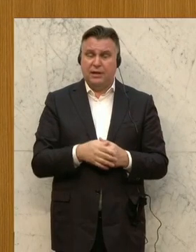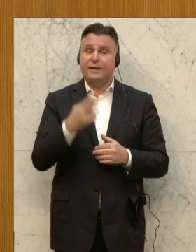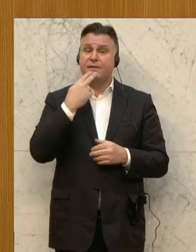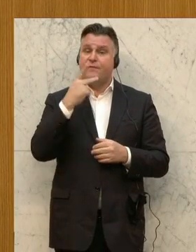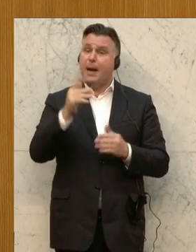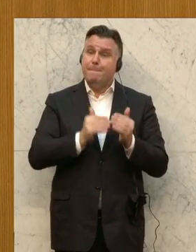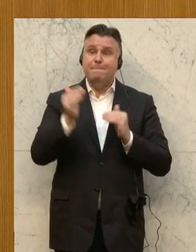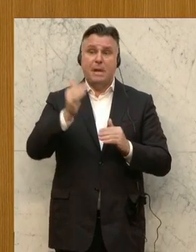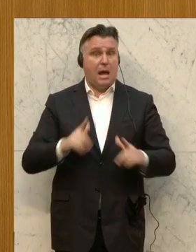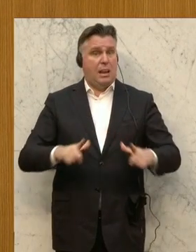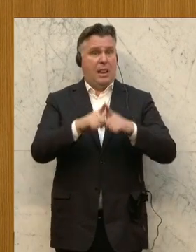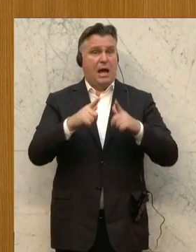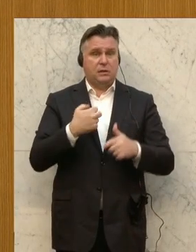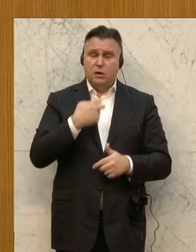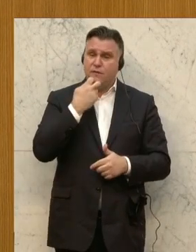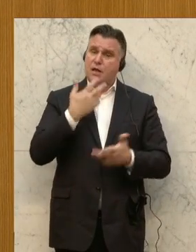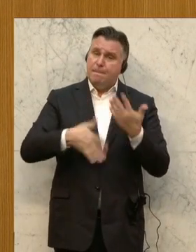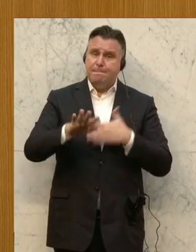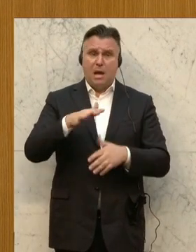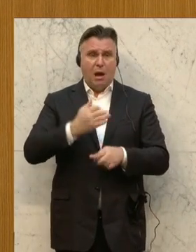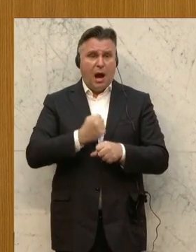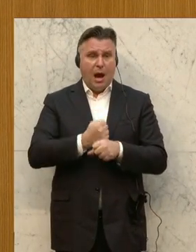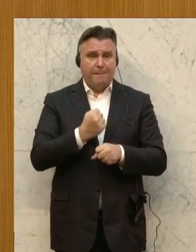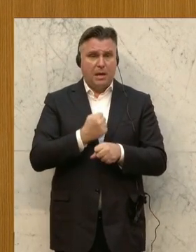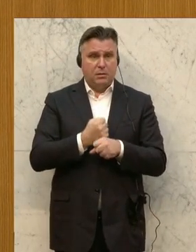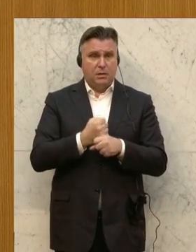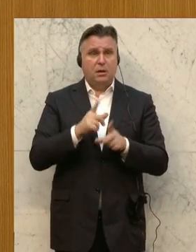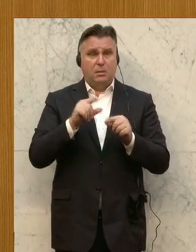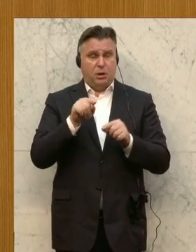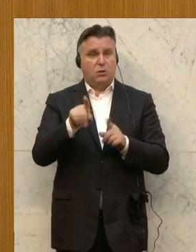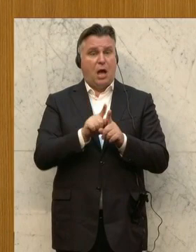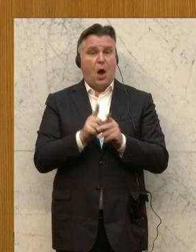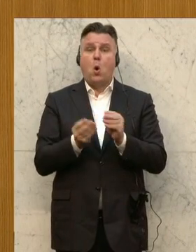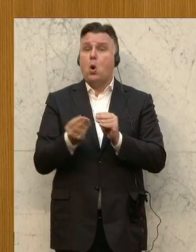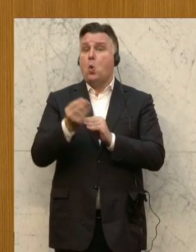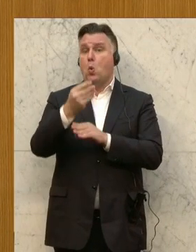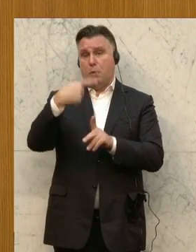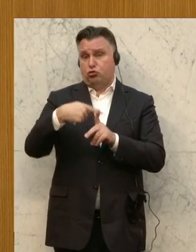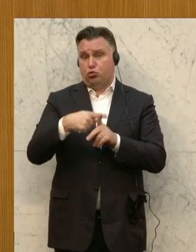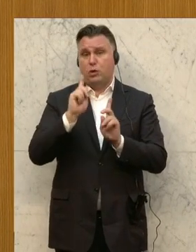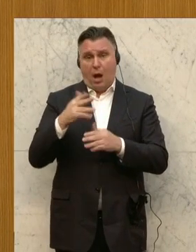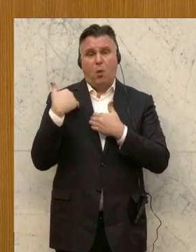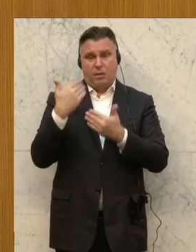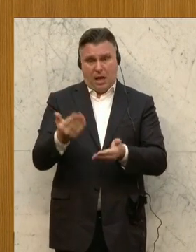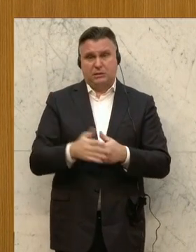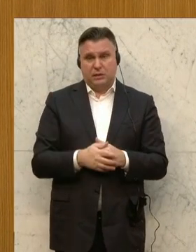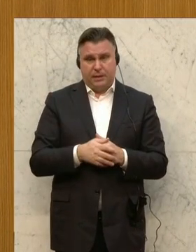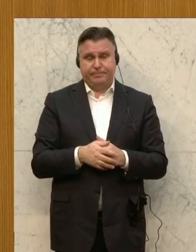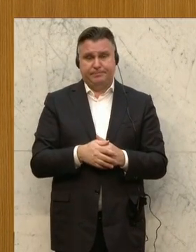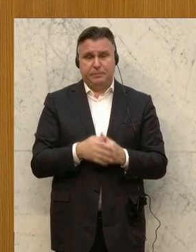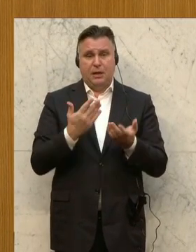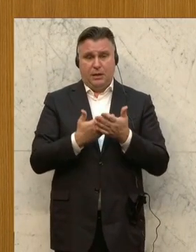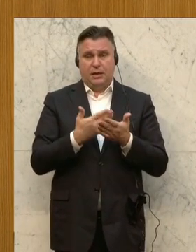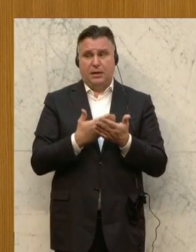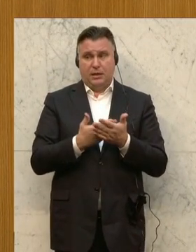leisten wollen und können, sollten wir im Bereich der Überstunden entlasten. Und wir